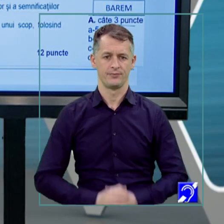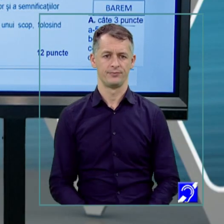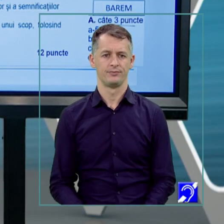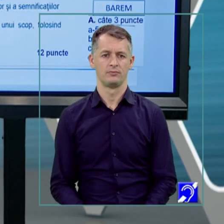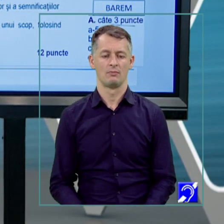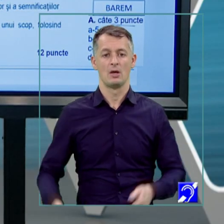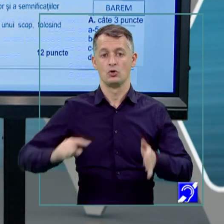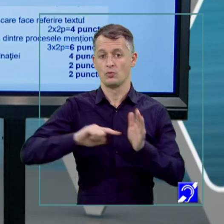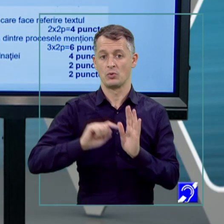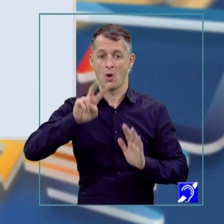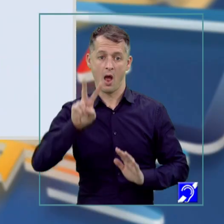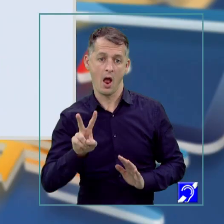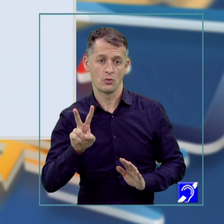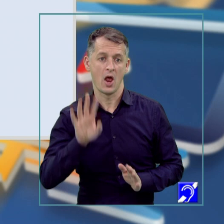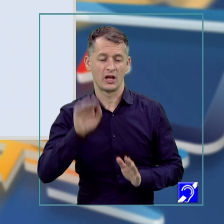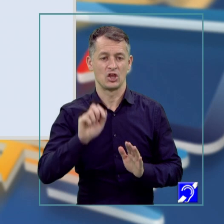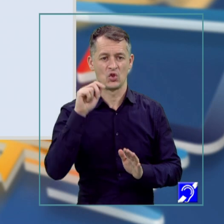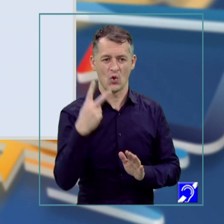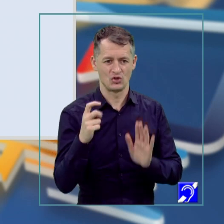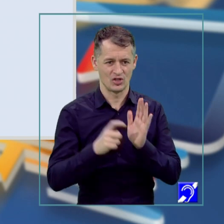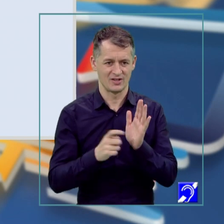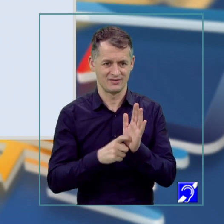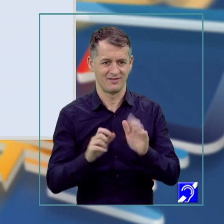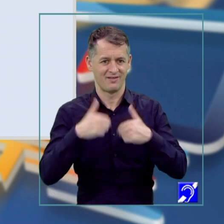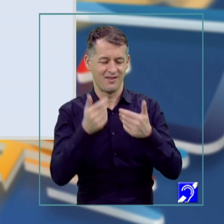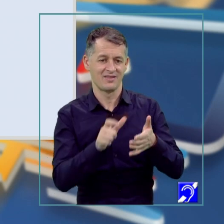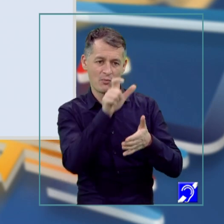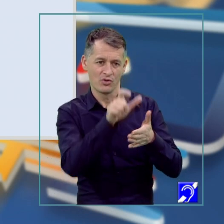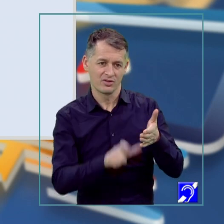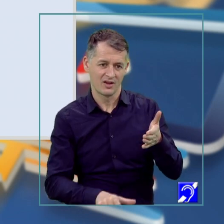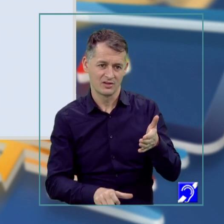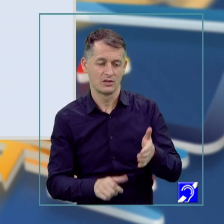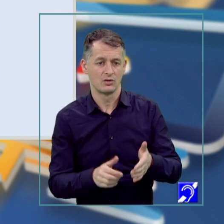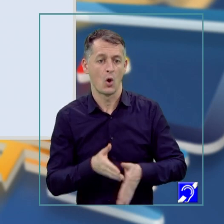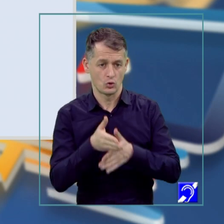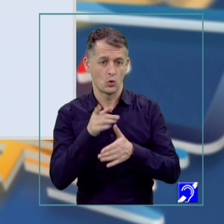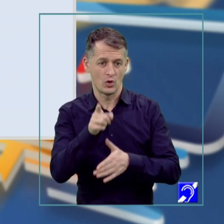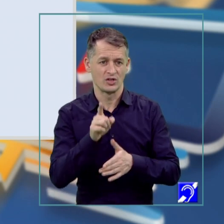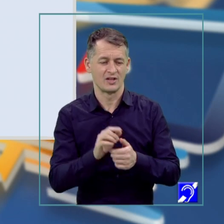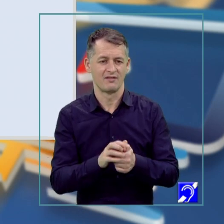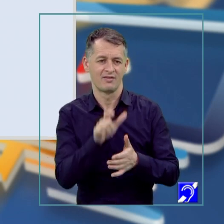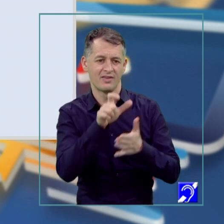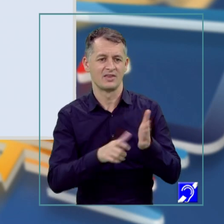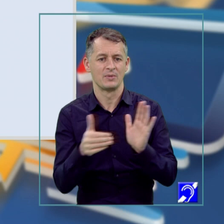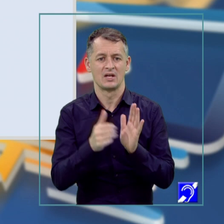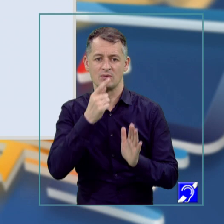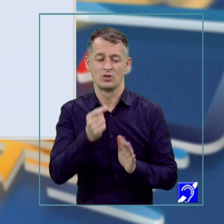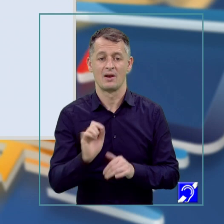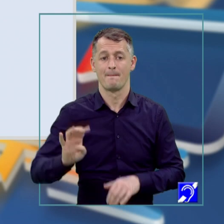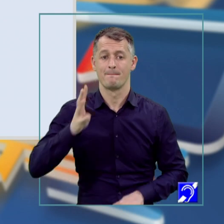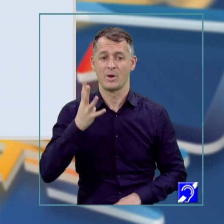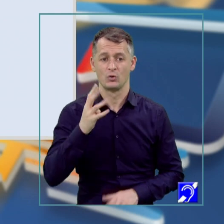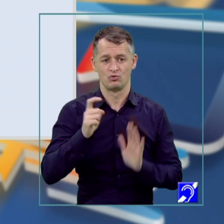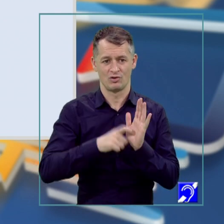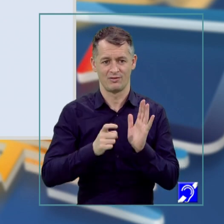Subiectul al 2-lea are două cerințe. Se dă un text și pe bază acestui text trebuie să răspundem la patru cerințe.